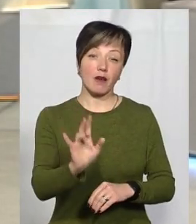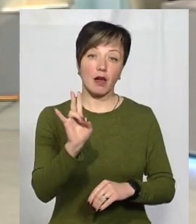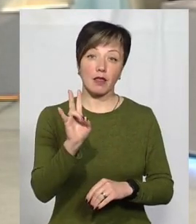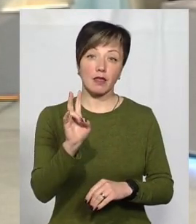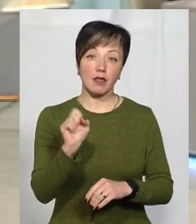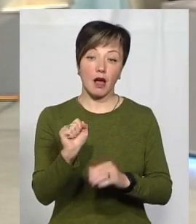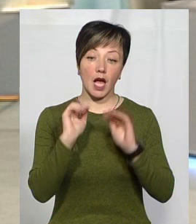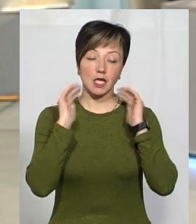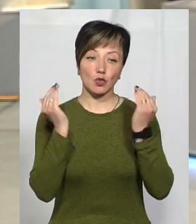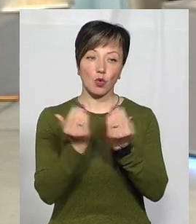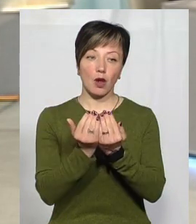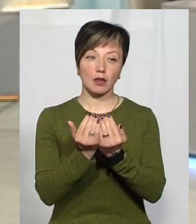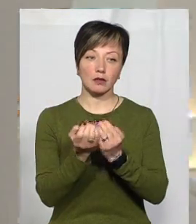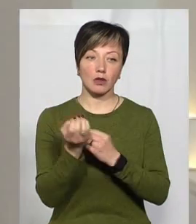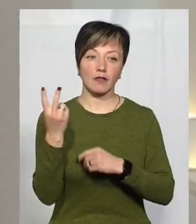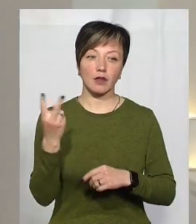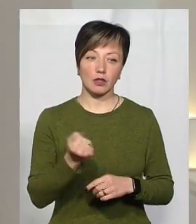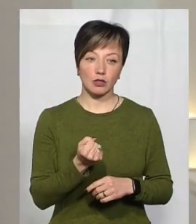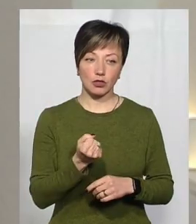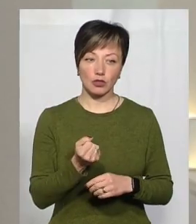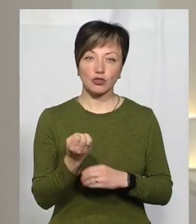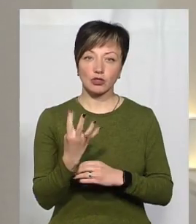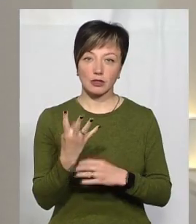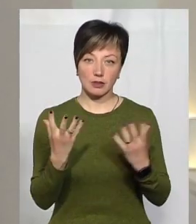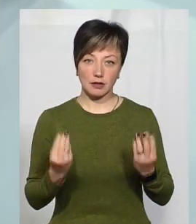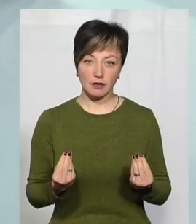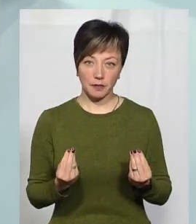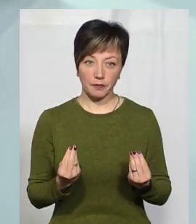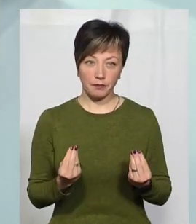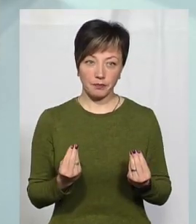ізоляцію на 2 тижні, на 14 днів.